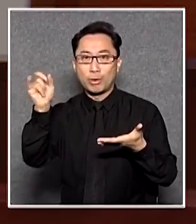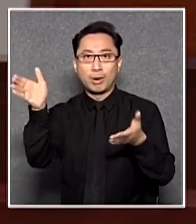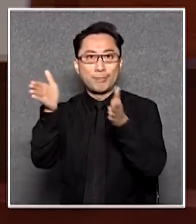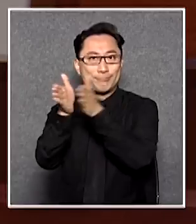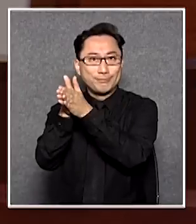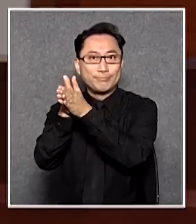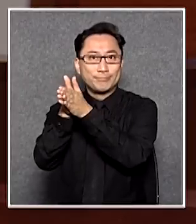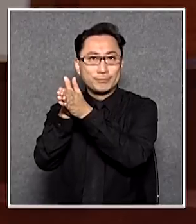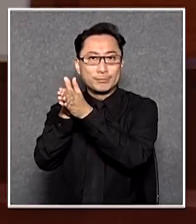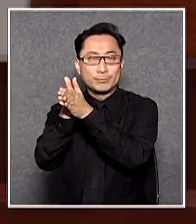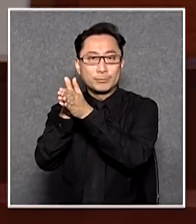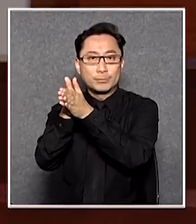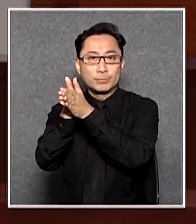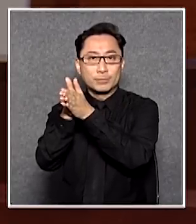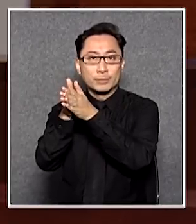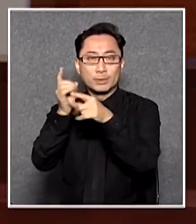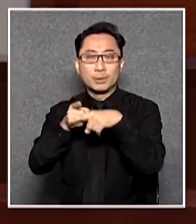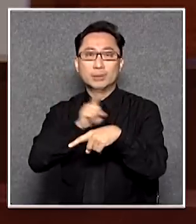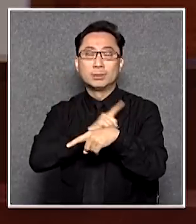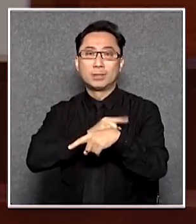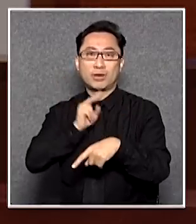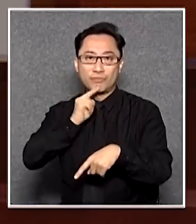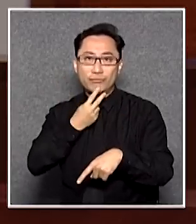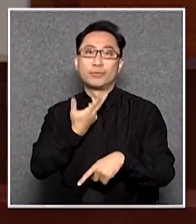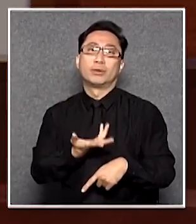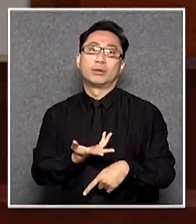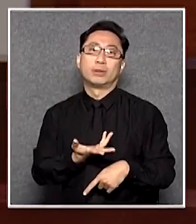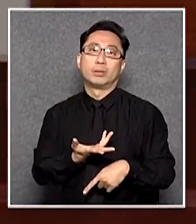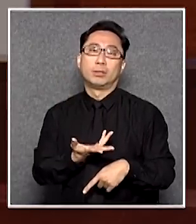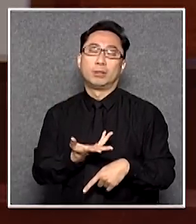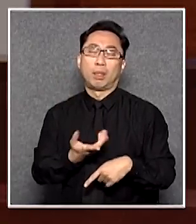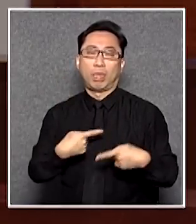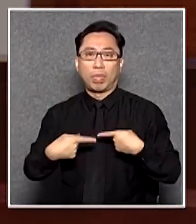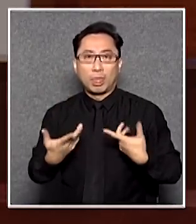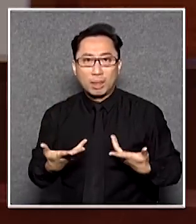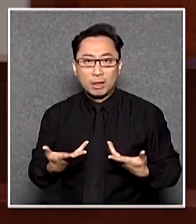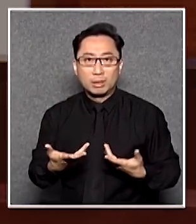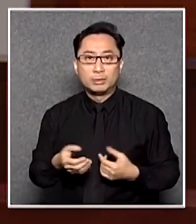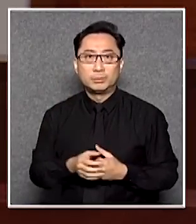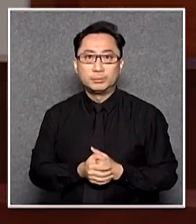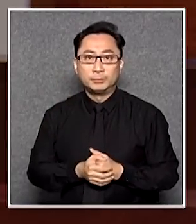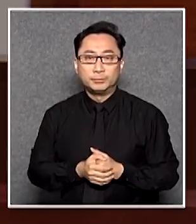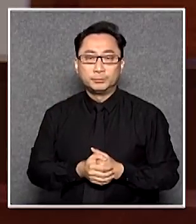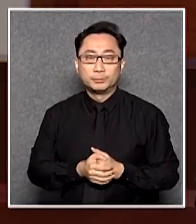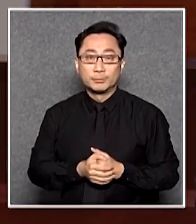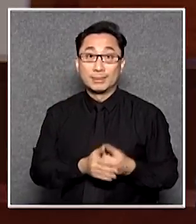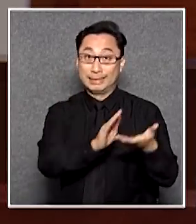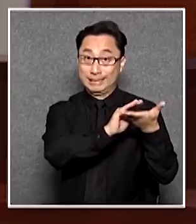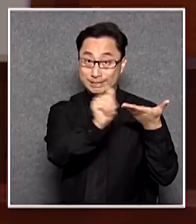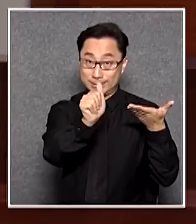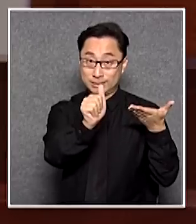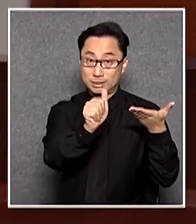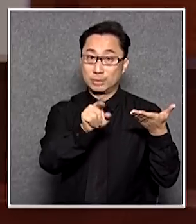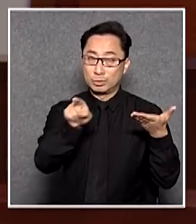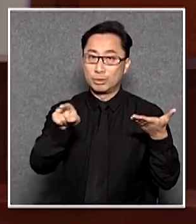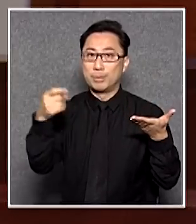本身有自我推翻的意思就是你結證偏偏跟另一個